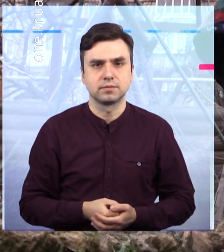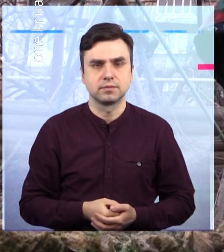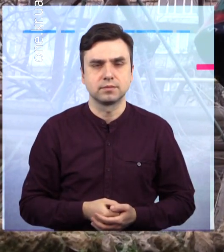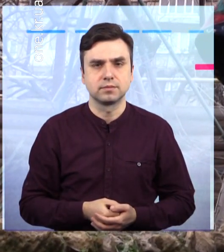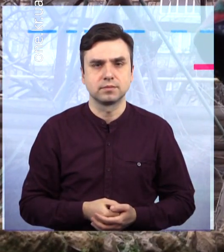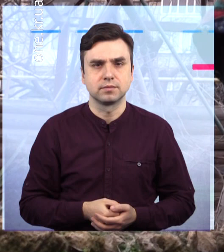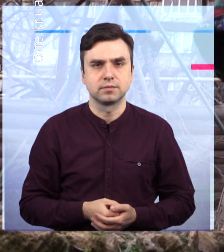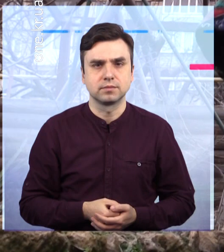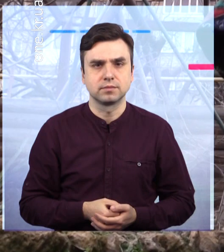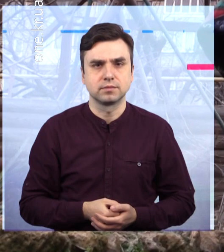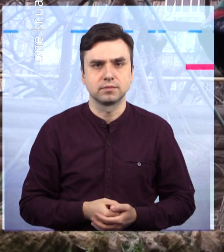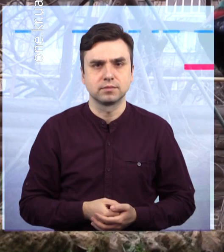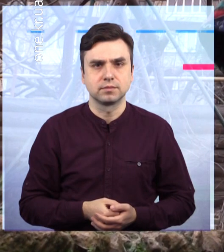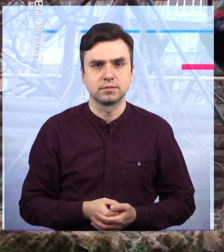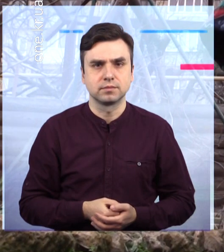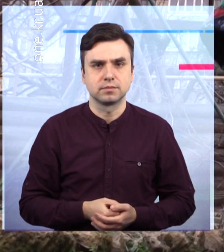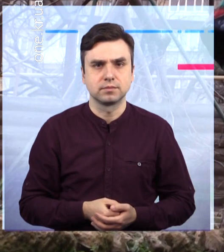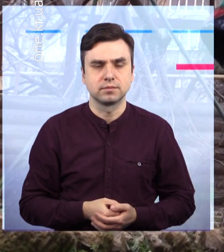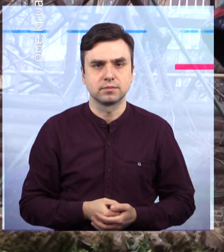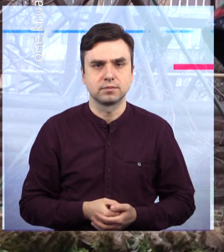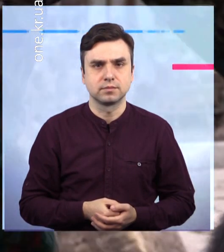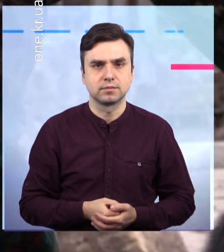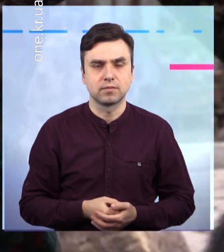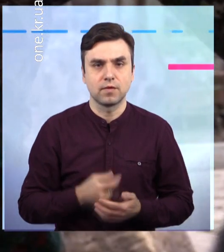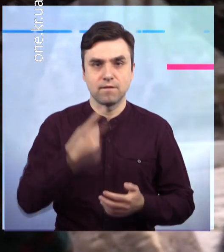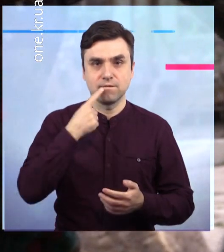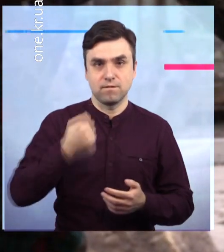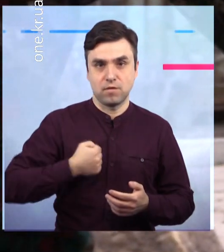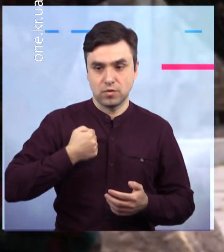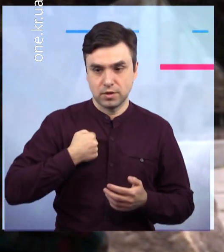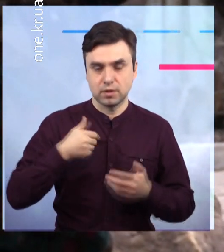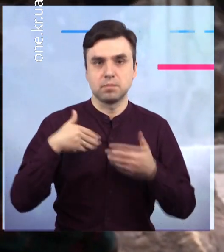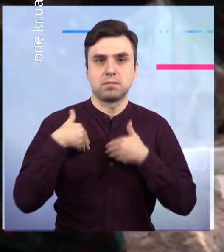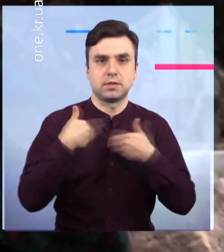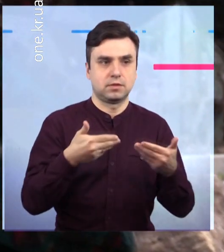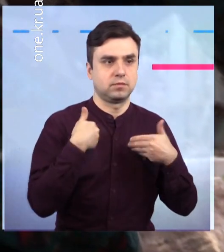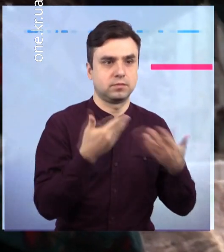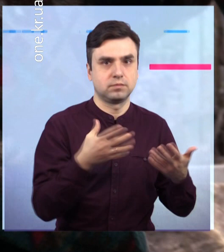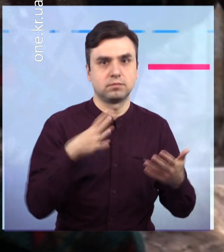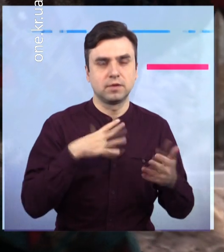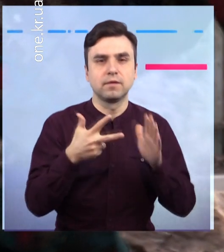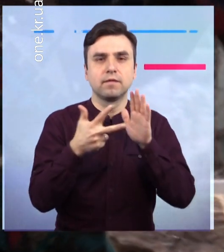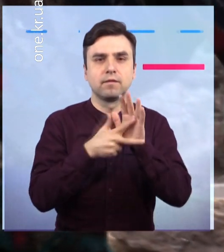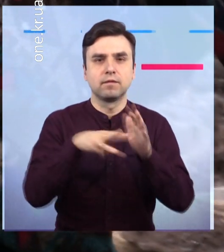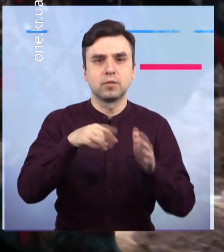найдієвішою у таких випадках є відеофіксація правопорушення. Лілія Гримайло, Борис Торахтій, Перший міський.